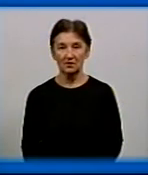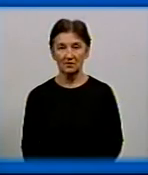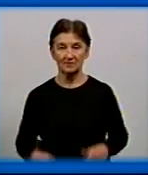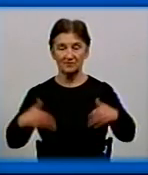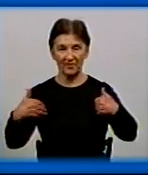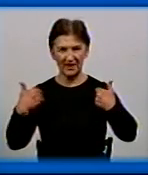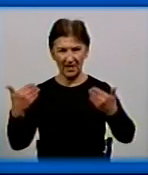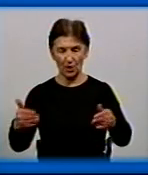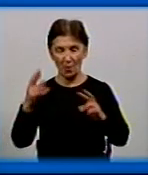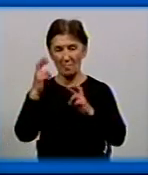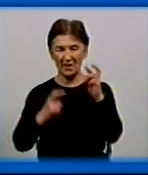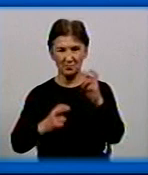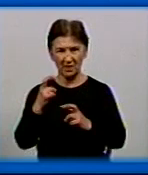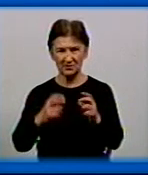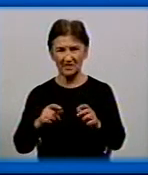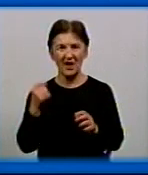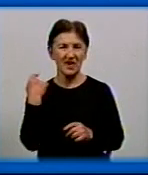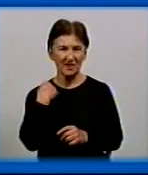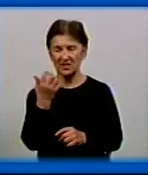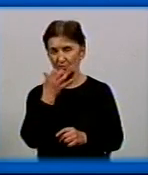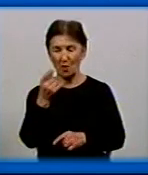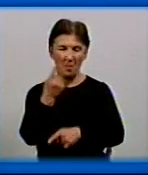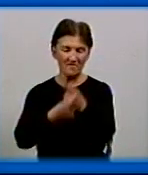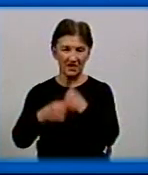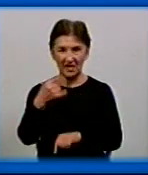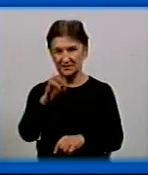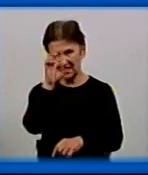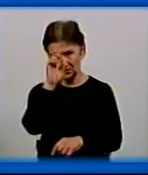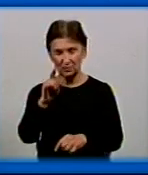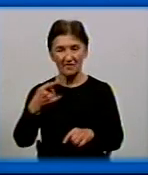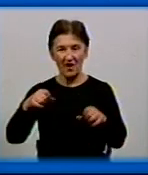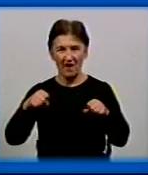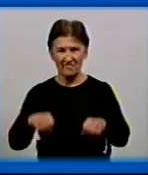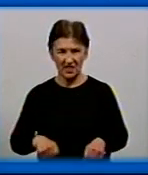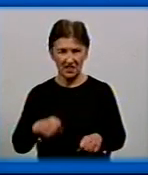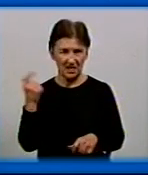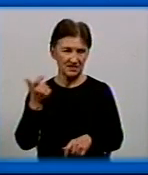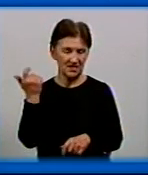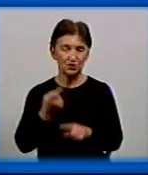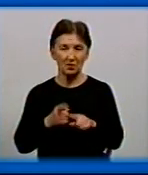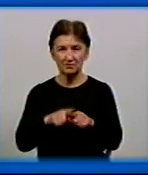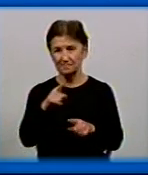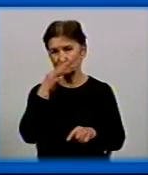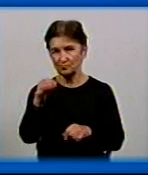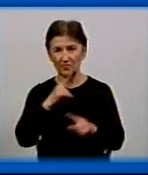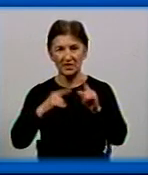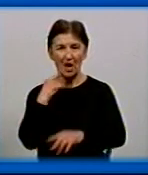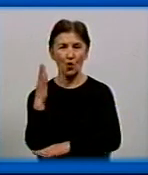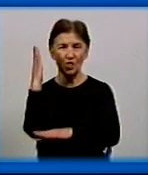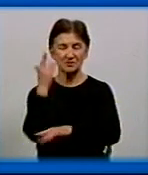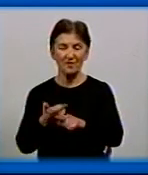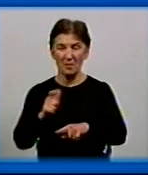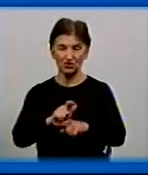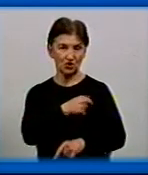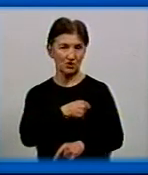Вітаю вас. Підприємство Кіровоград Тепло повертають у комунальну власність. За таке рішення під час засідання міської ради Кропивницького проголосувало більшість